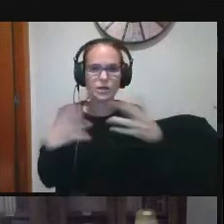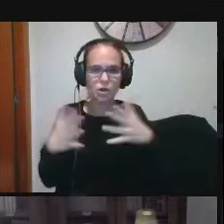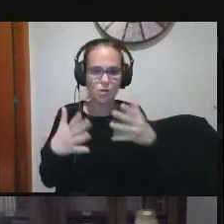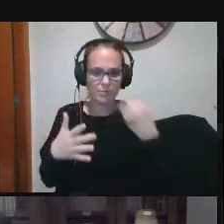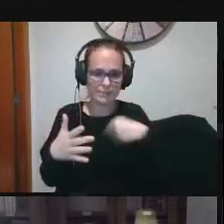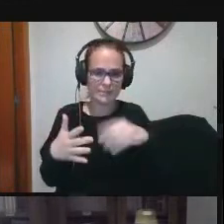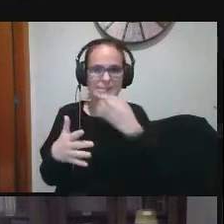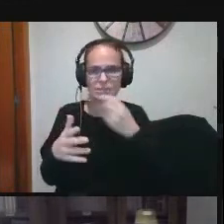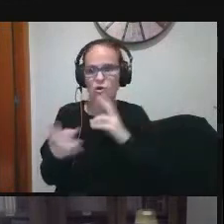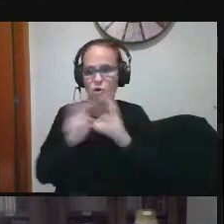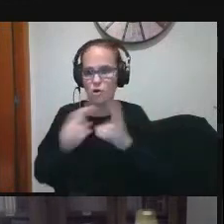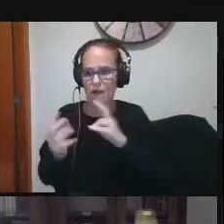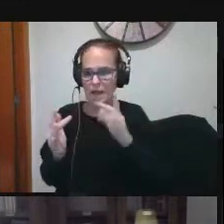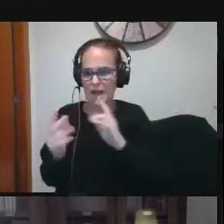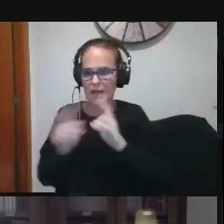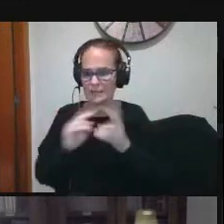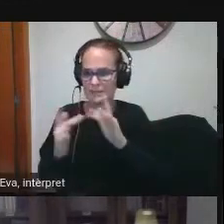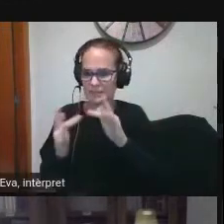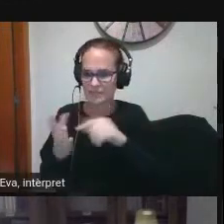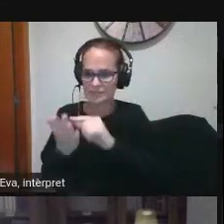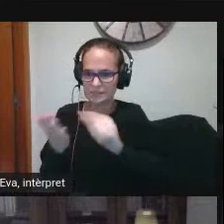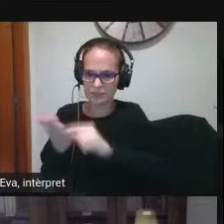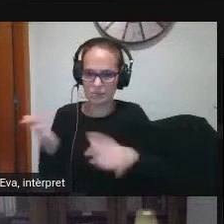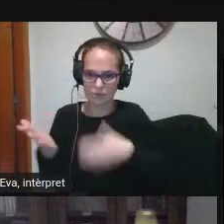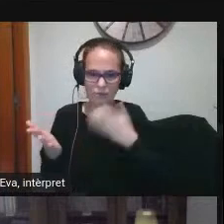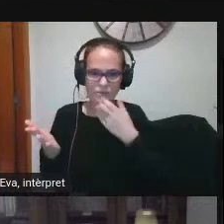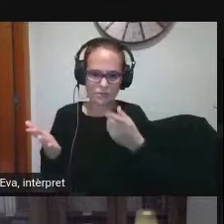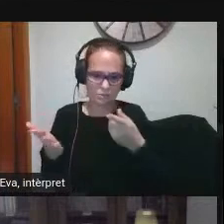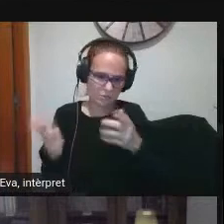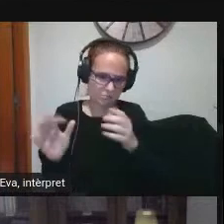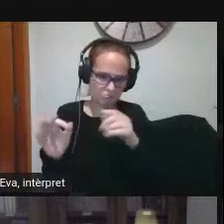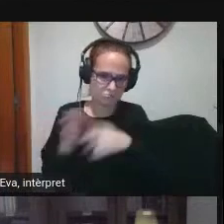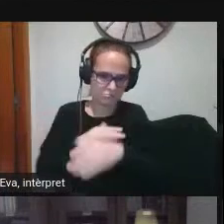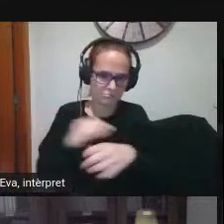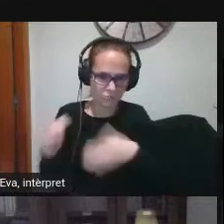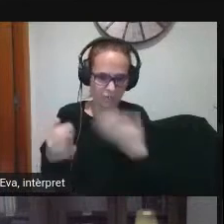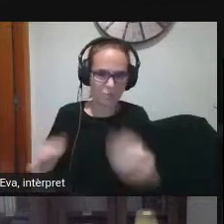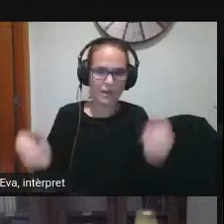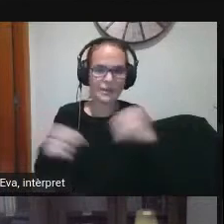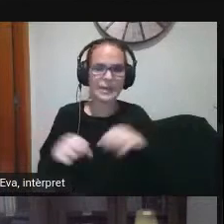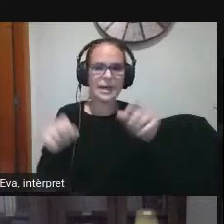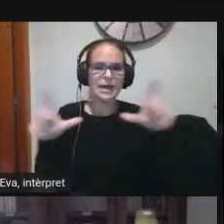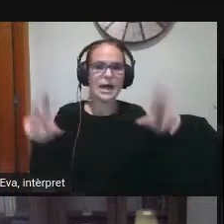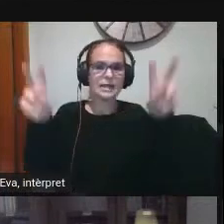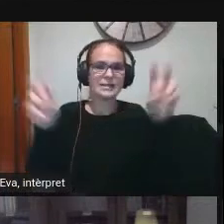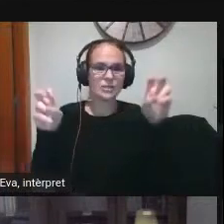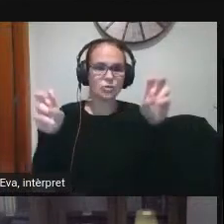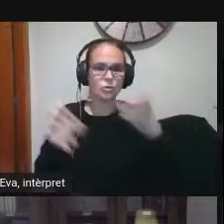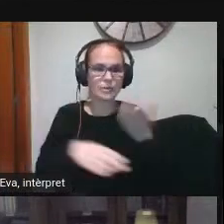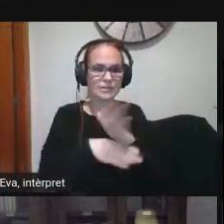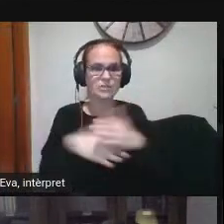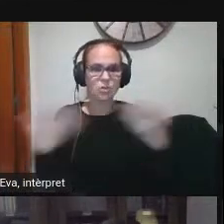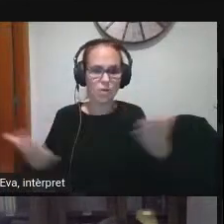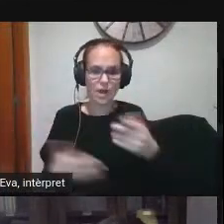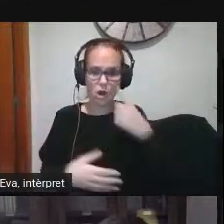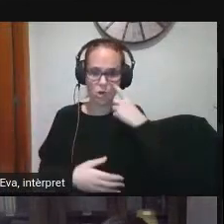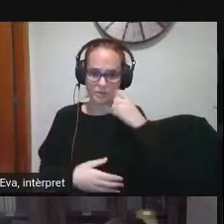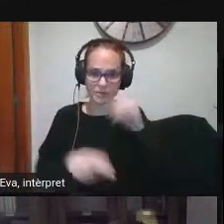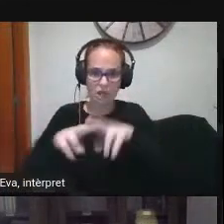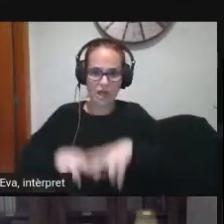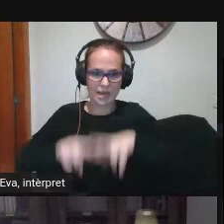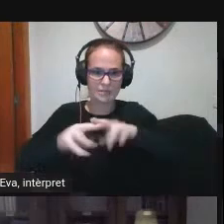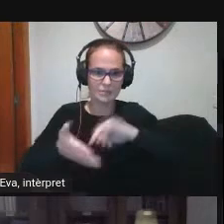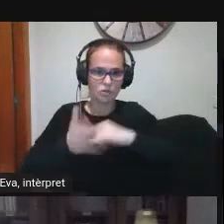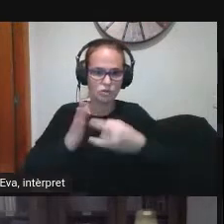i serà impressionat com veieu a l'esquerra joinpd.com i així podem entrar. Bé, el títol de la nostra presentació és Observació i Anàlisi